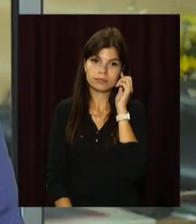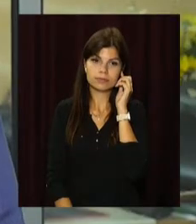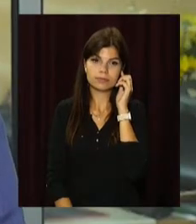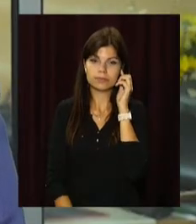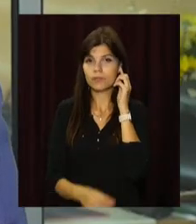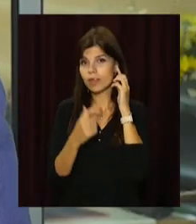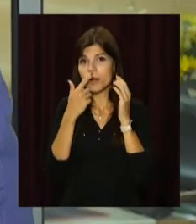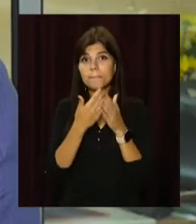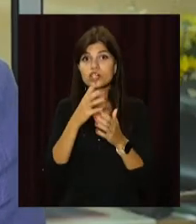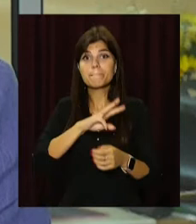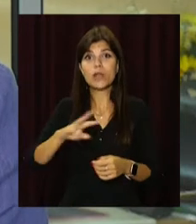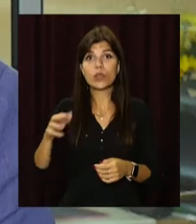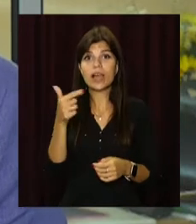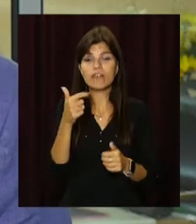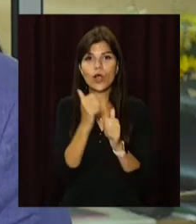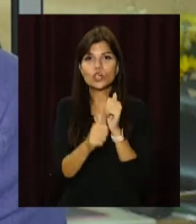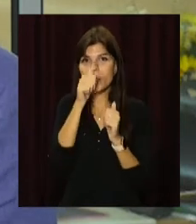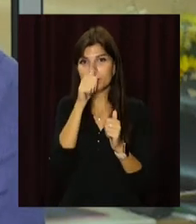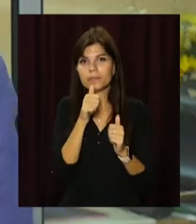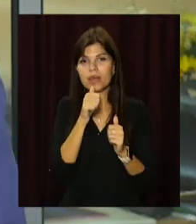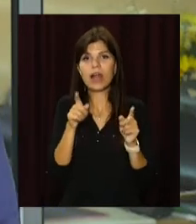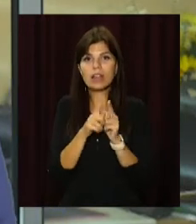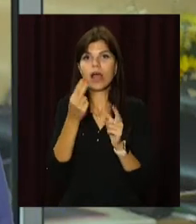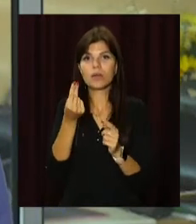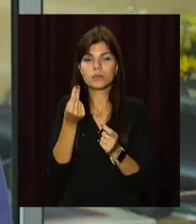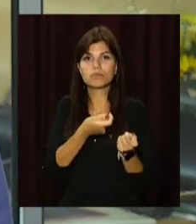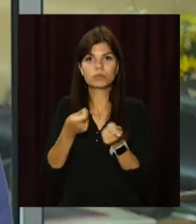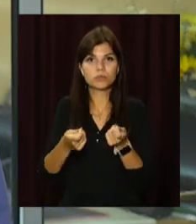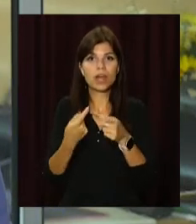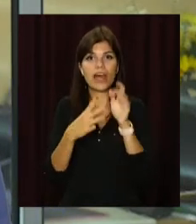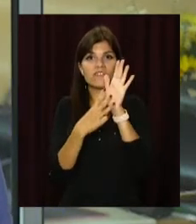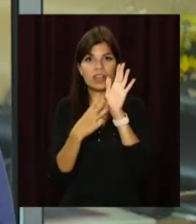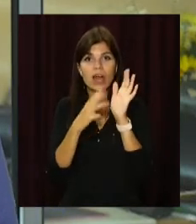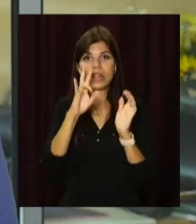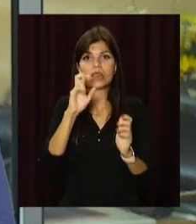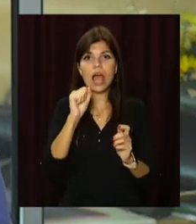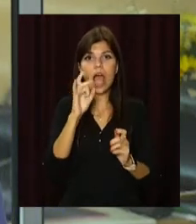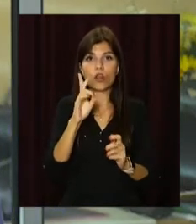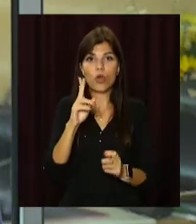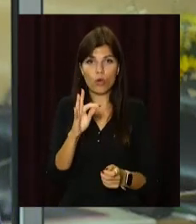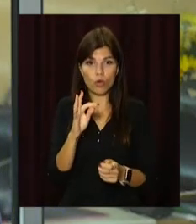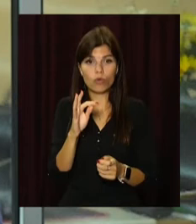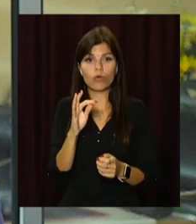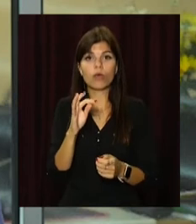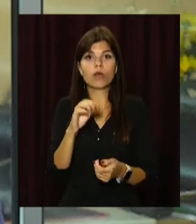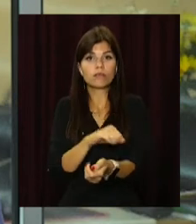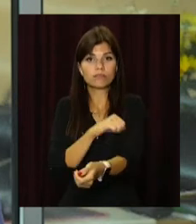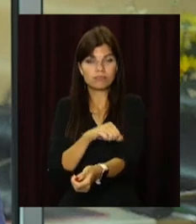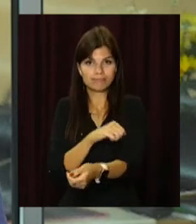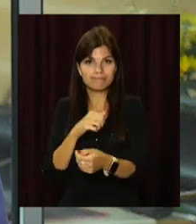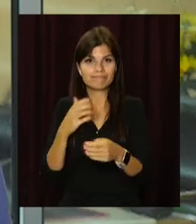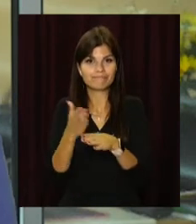Майже мільйон гривень щомісяця такі прибутки приносили вісім нарколабораторій з виготовлення канабісу, який